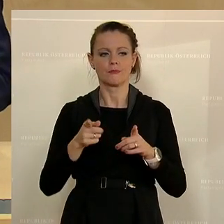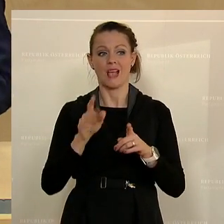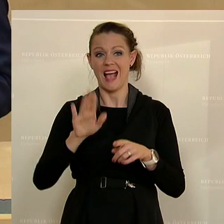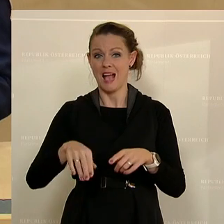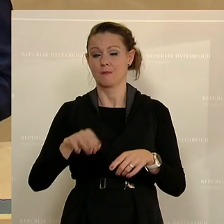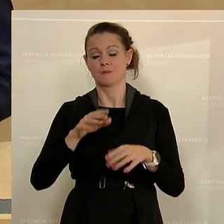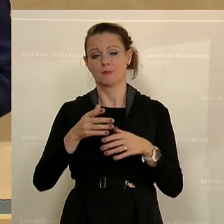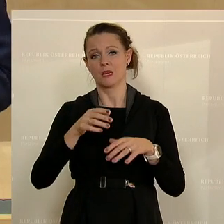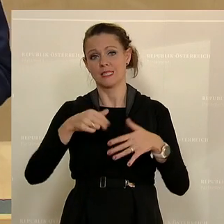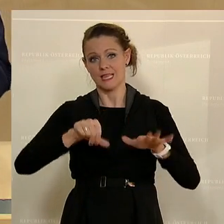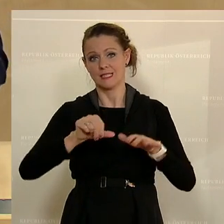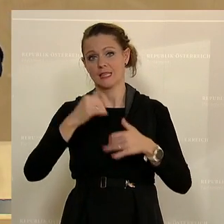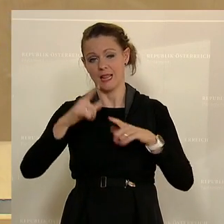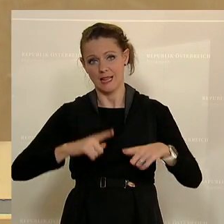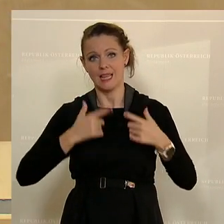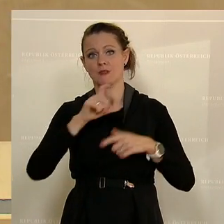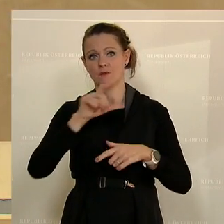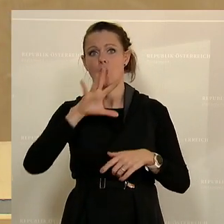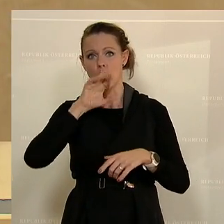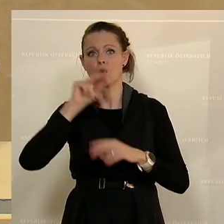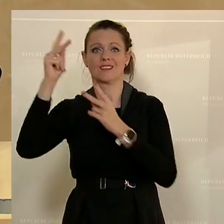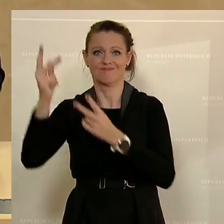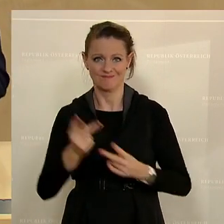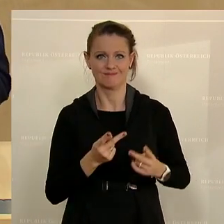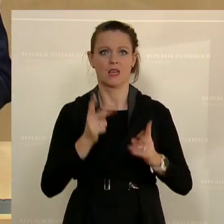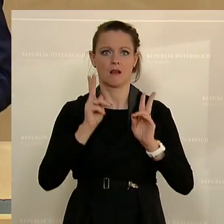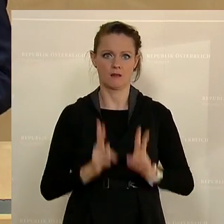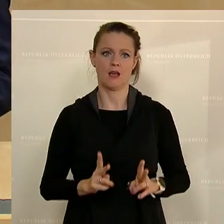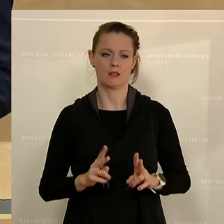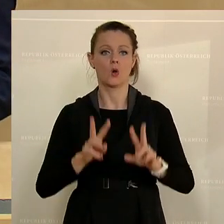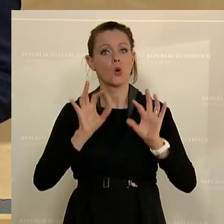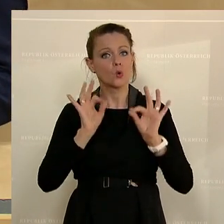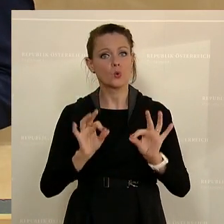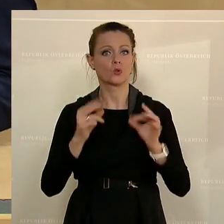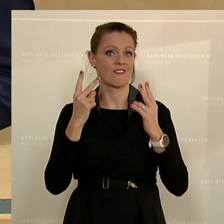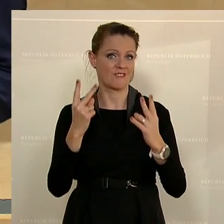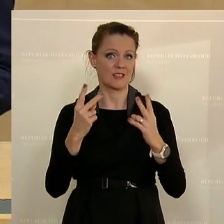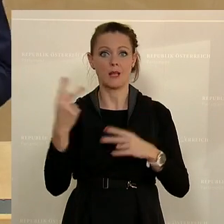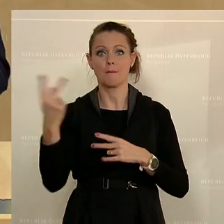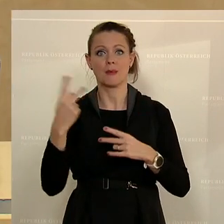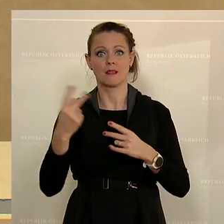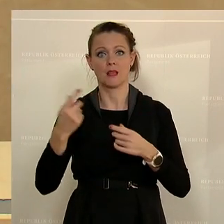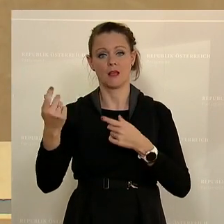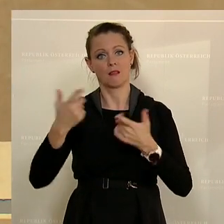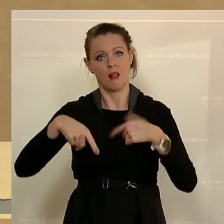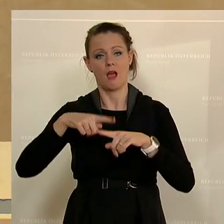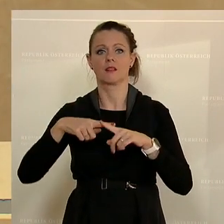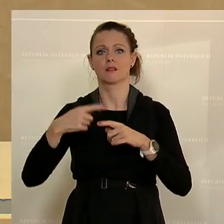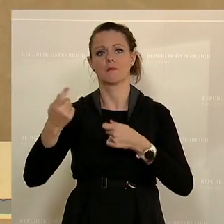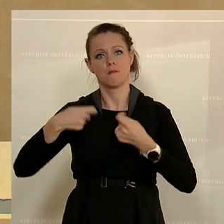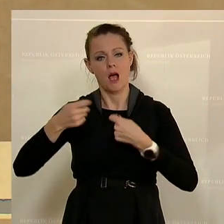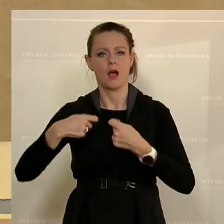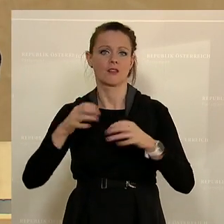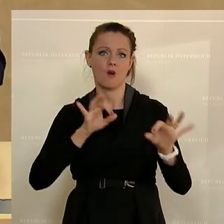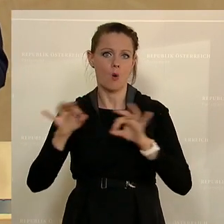der 16. Lebenswoche nach Österreich eingeführt werden können. Das ist gut und richtig, dieser Schritt, dass die Binnenmarktverordnung umgesetzt wurde. Aber es